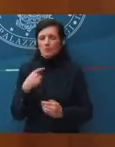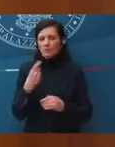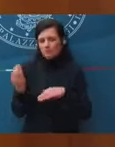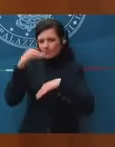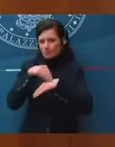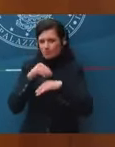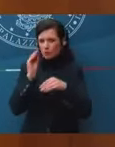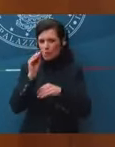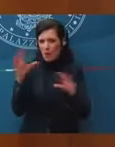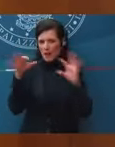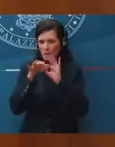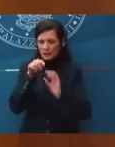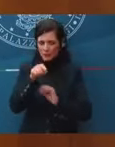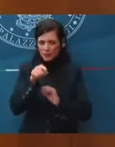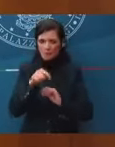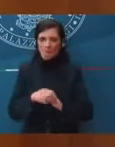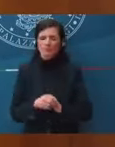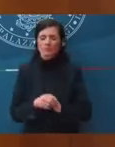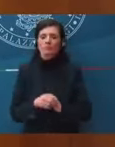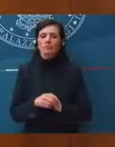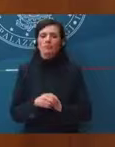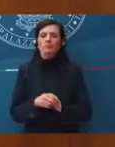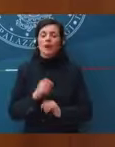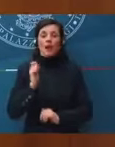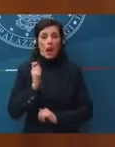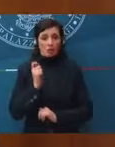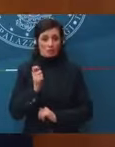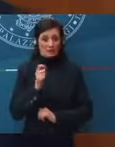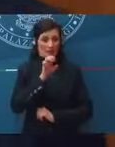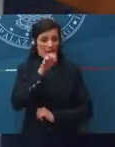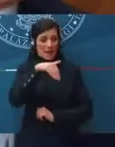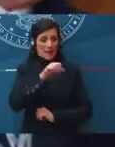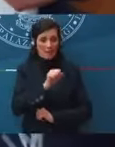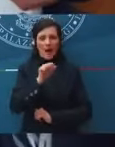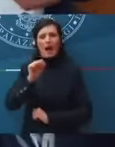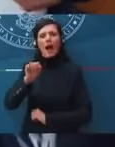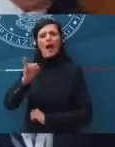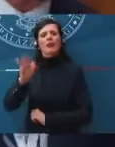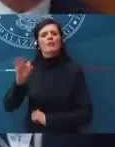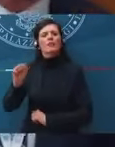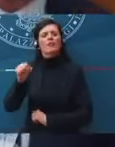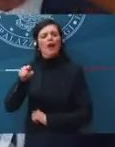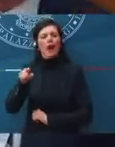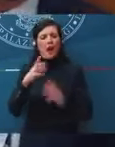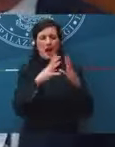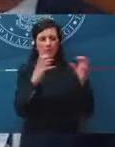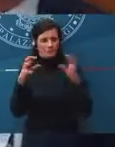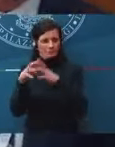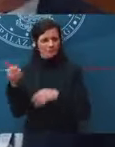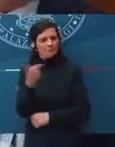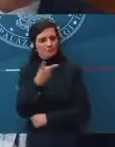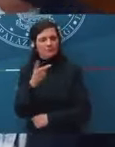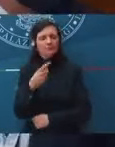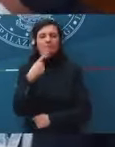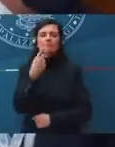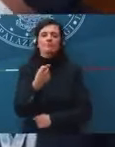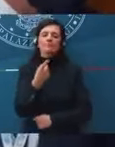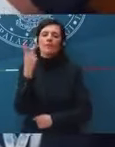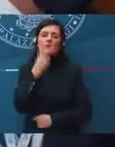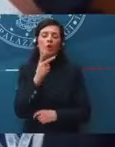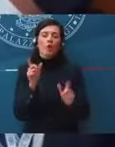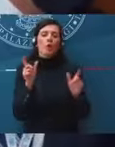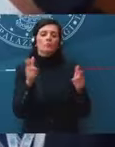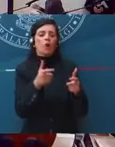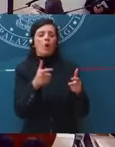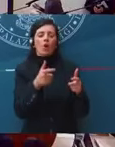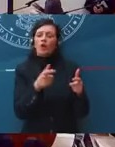le agenzie, sia l'EMA che l'AIFA, si erano pronunciate non a favore di un blocco, ma erano